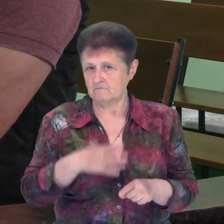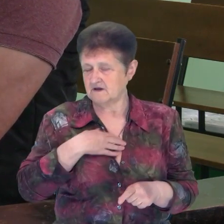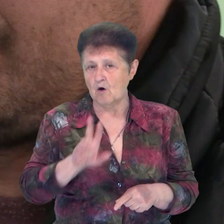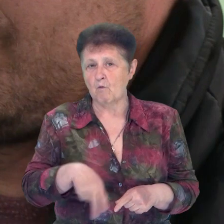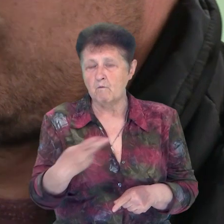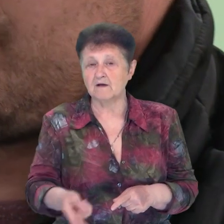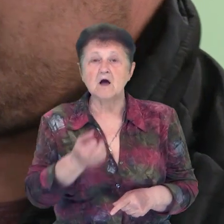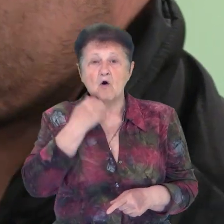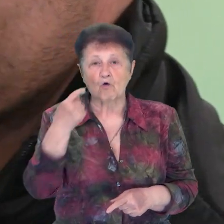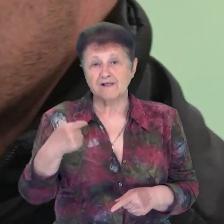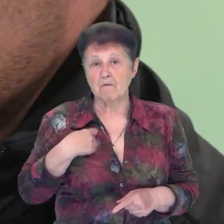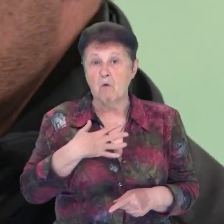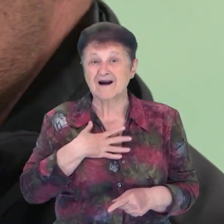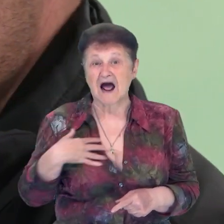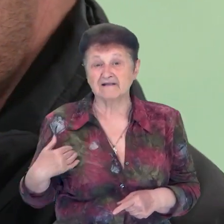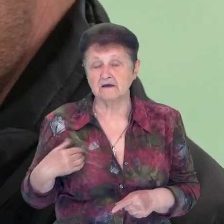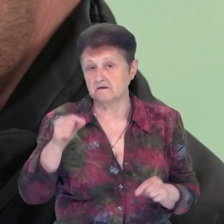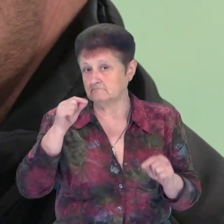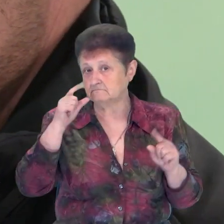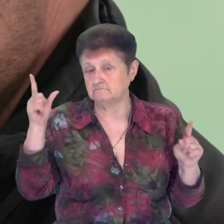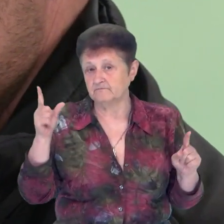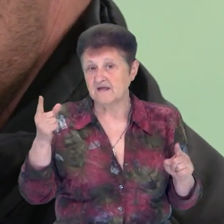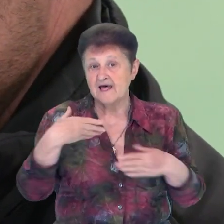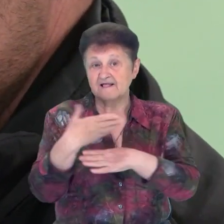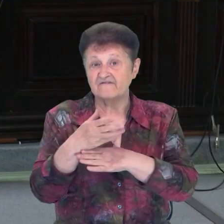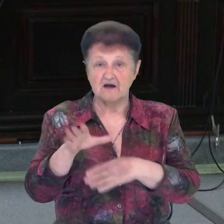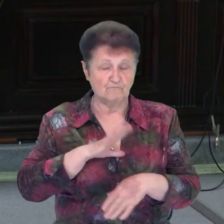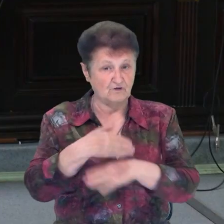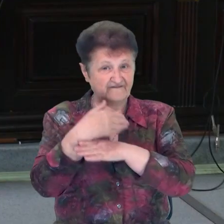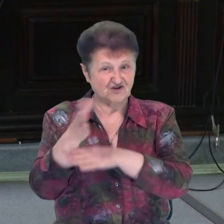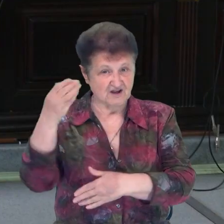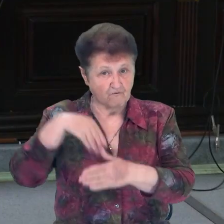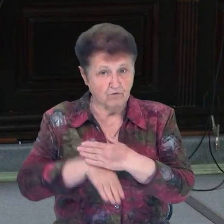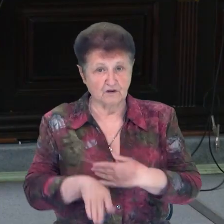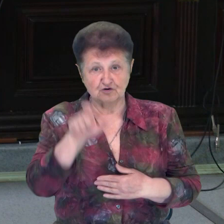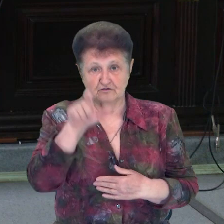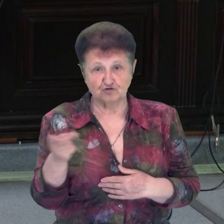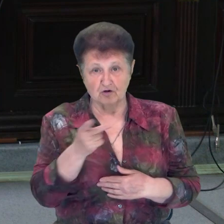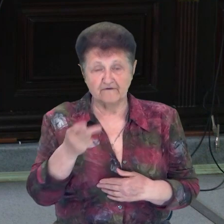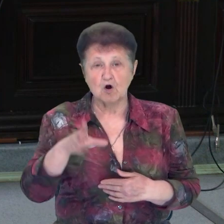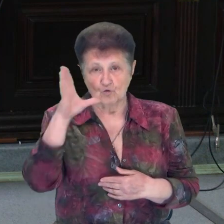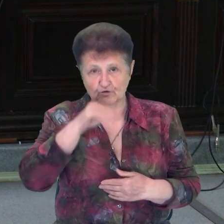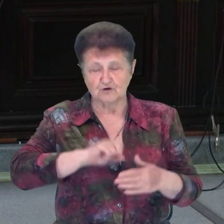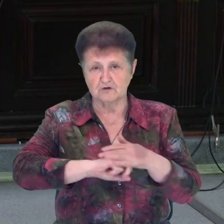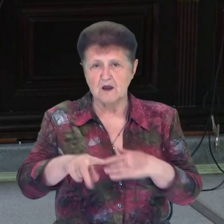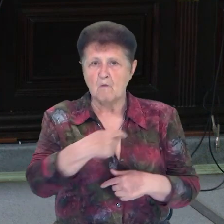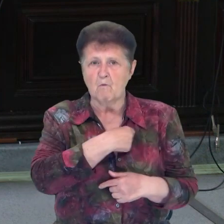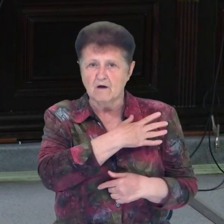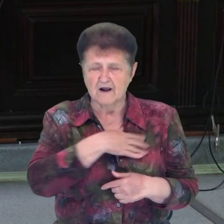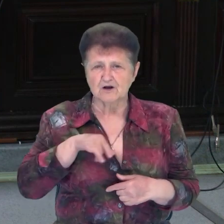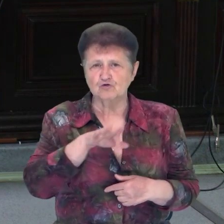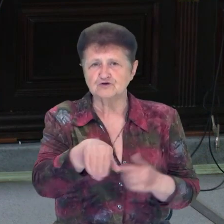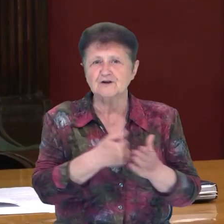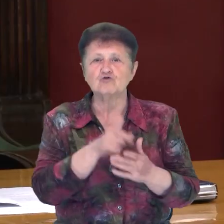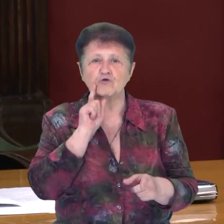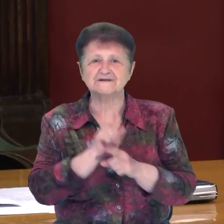впав. Коли поранений Олегу притомні, в двері підвали були відчинені. Чоловікам вдалося втекти. Пораненими вони дійшли до